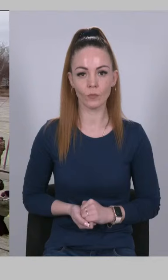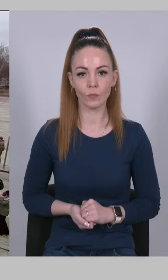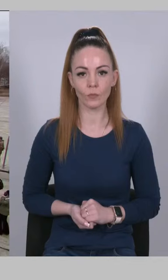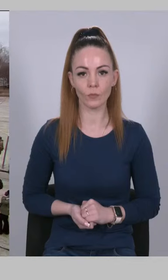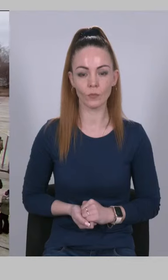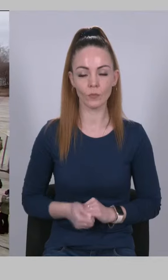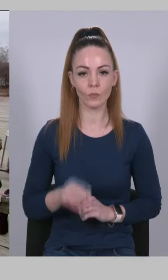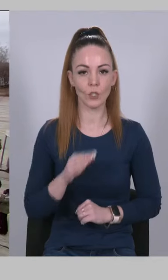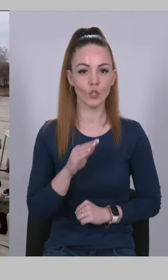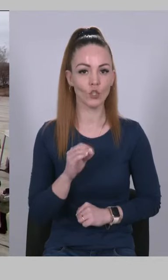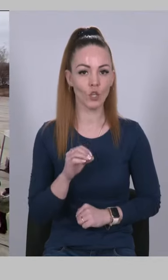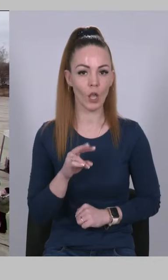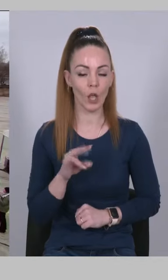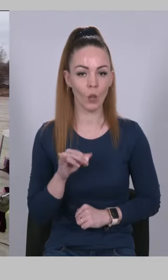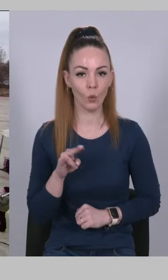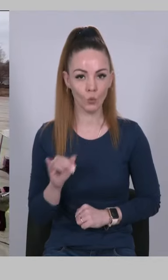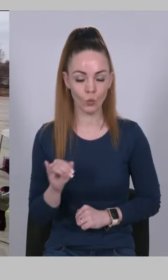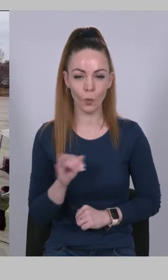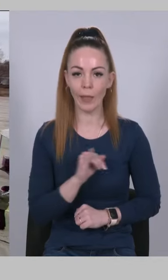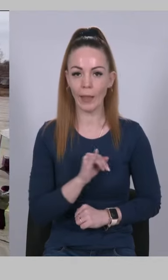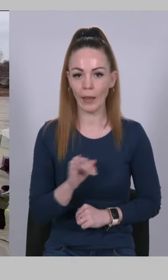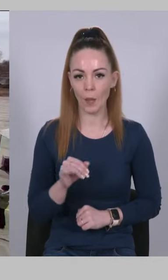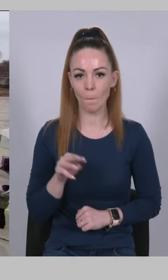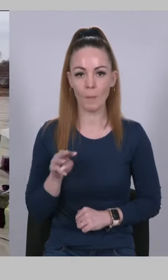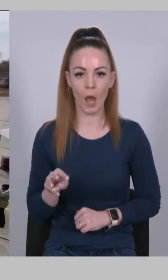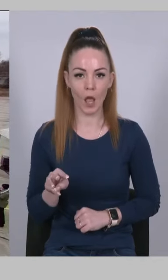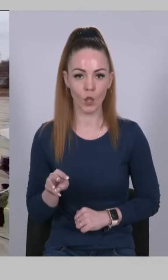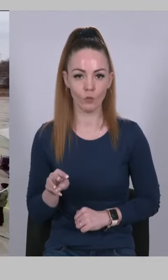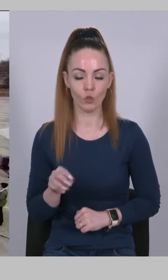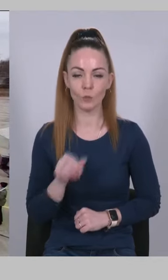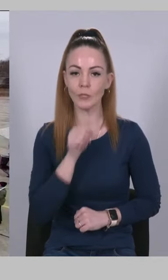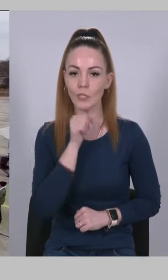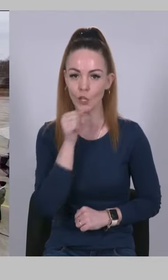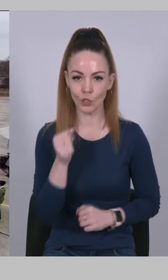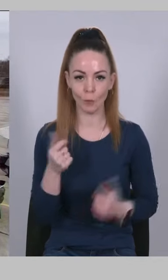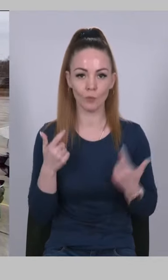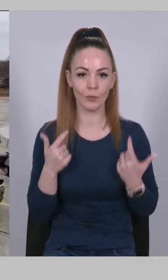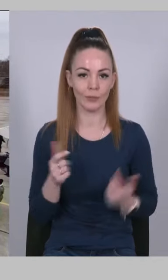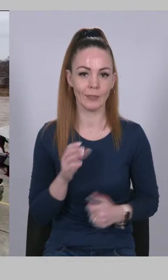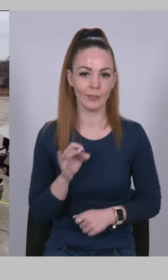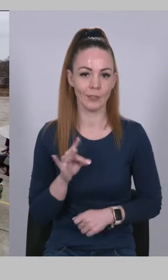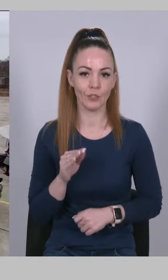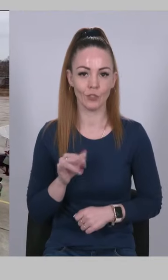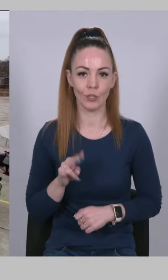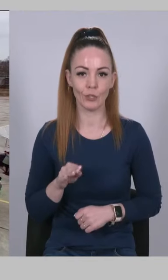Жеведю Іллі Михайловичу, старшому сержанту.